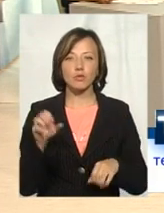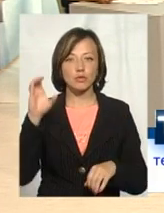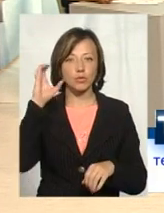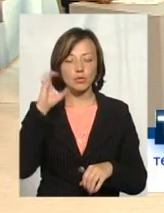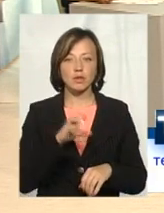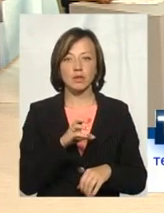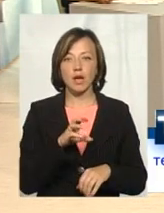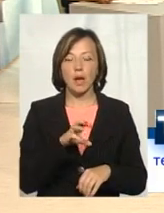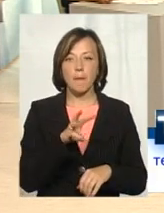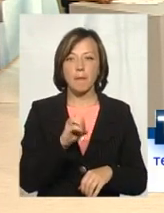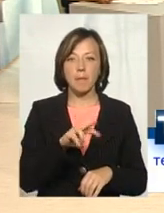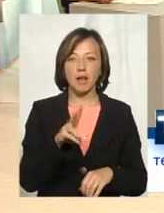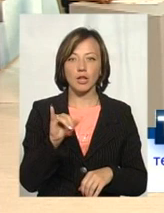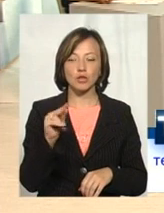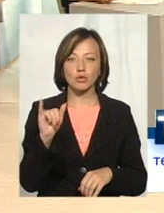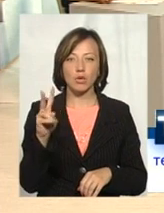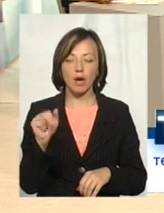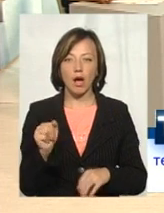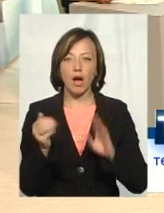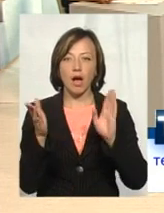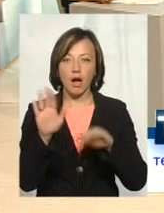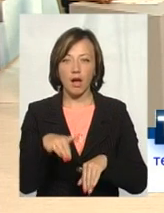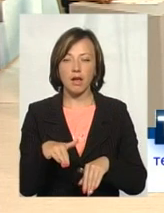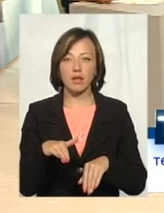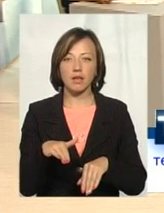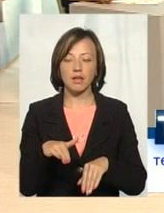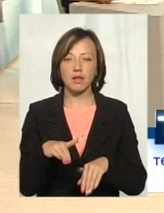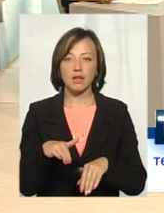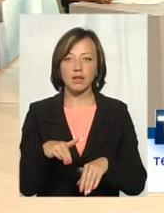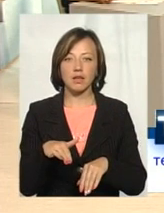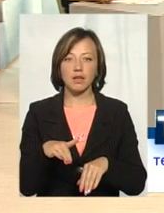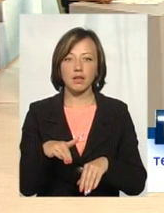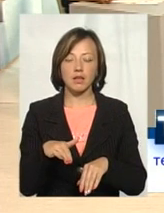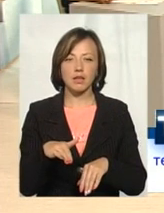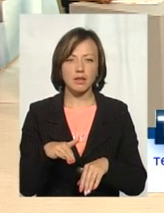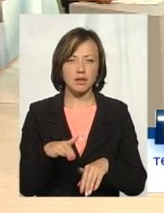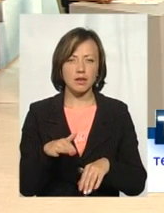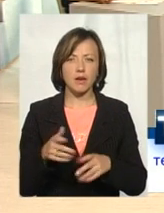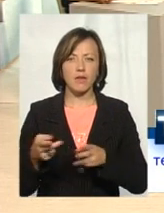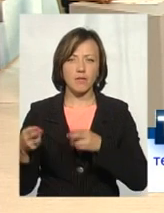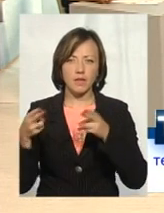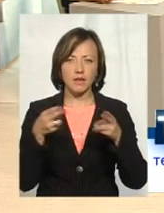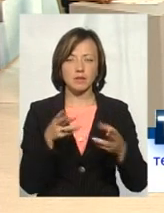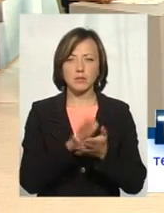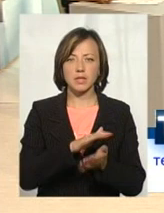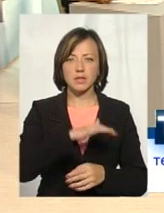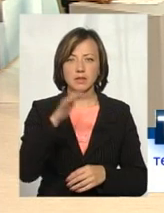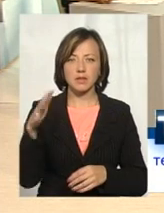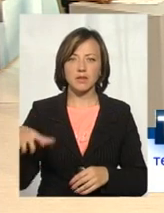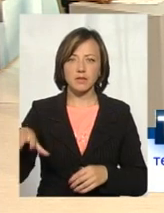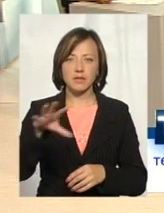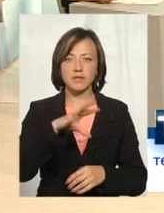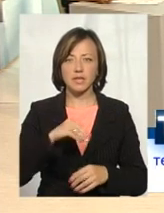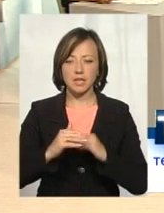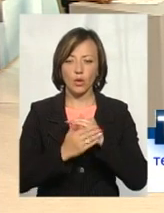Немницюка Микола Степановича? Хай він вас вивезе з телеканалом «На світі звалися», де всі дулини вже